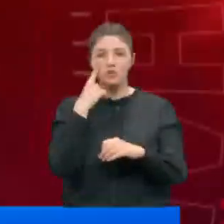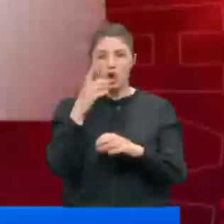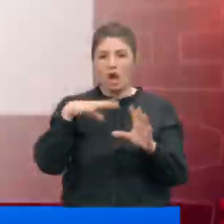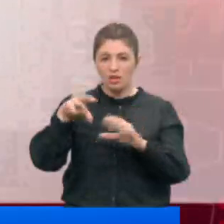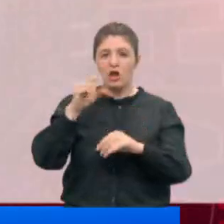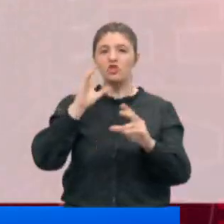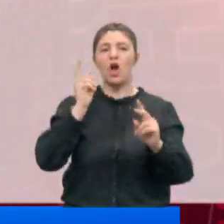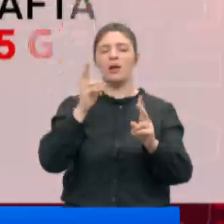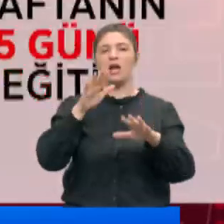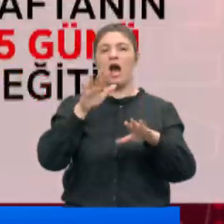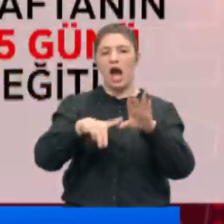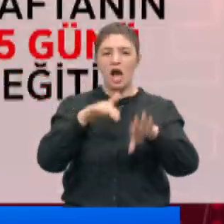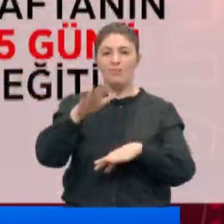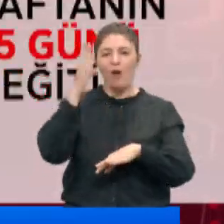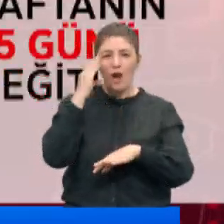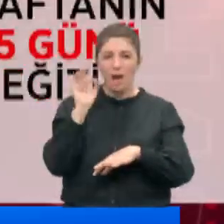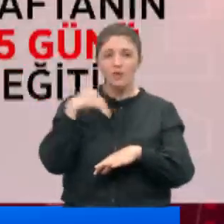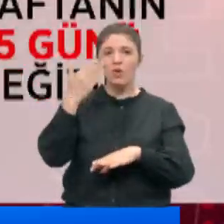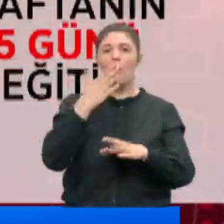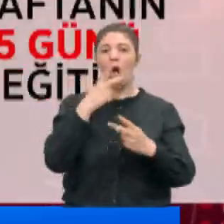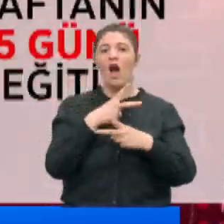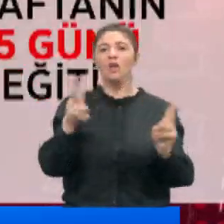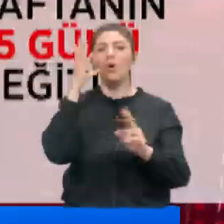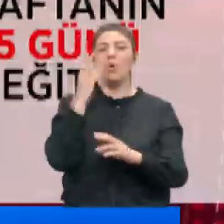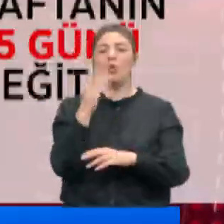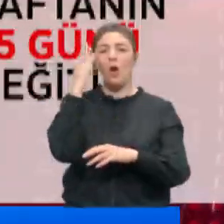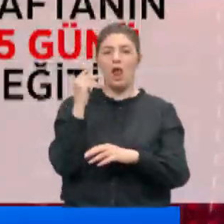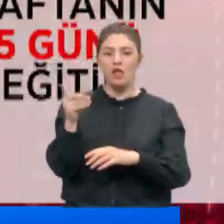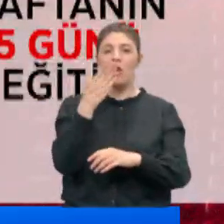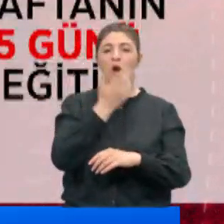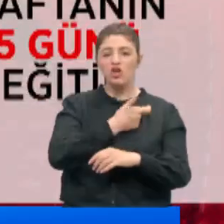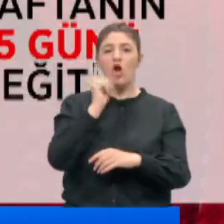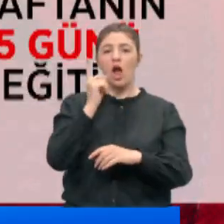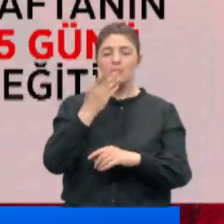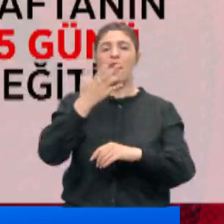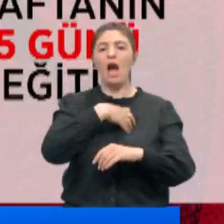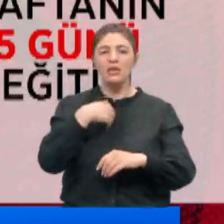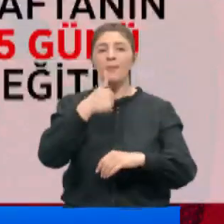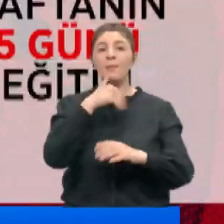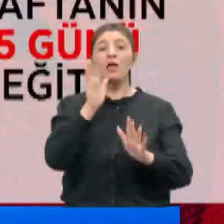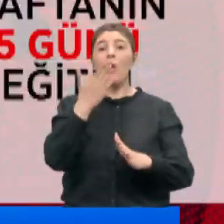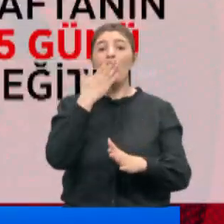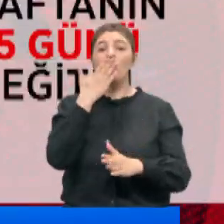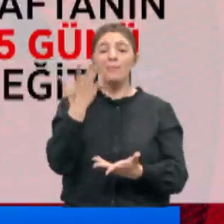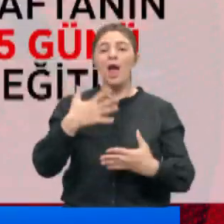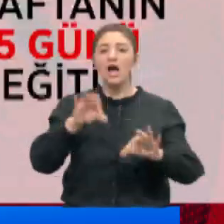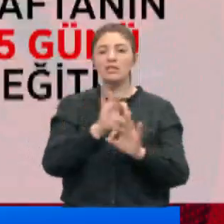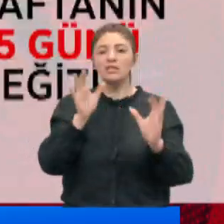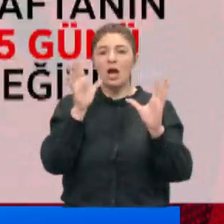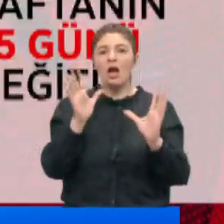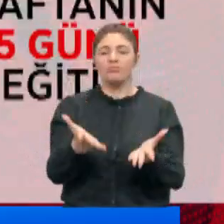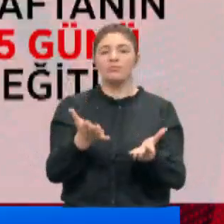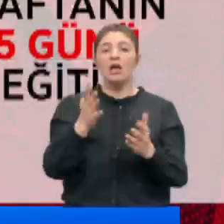alandaki normalleşme adımlarını öğrendikten sonra öğrendi okulların açıldığını. Öğrenci, öğretmen, veliler hatta okullar bile hazırlıksız